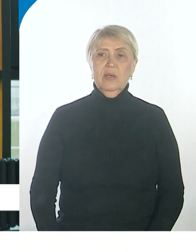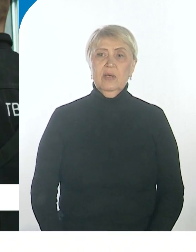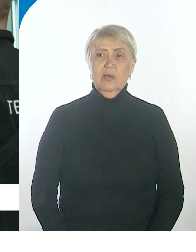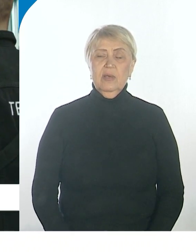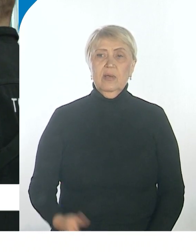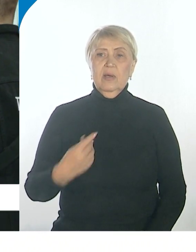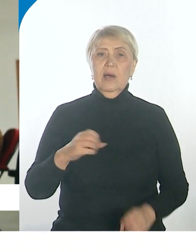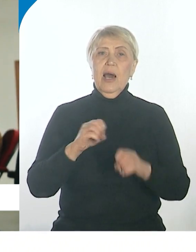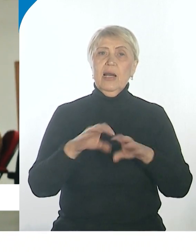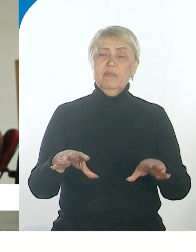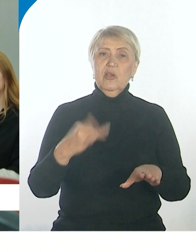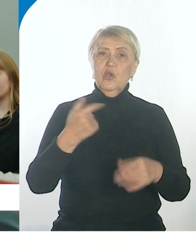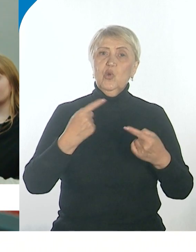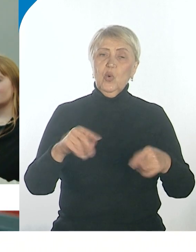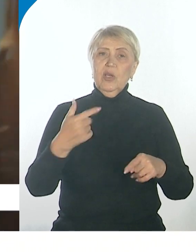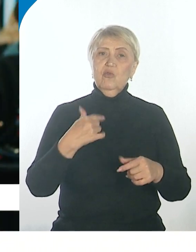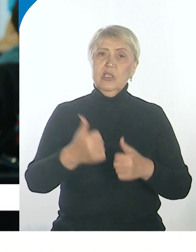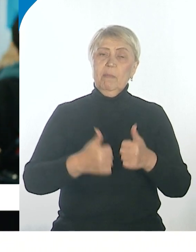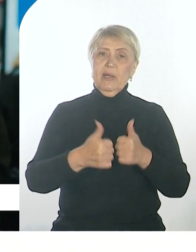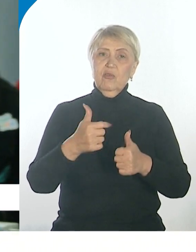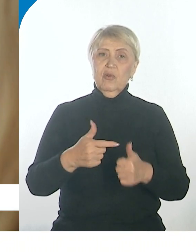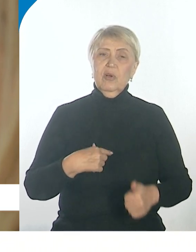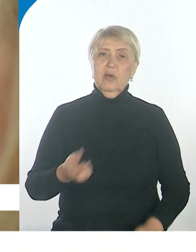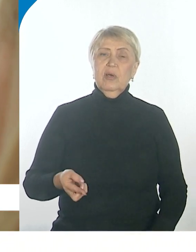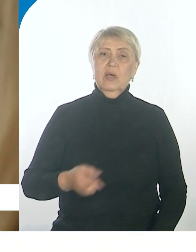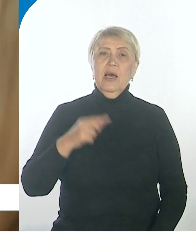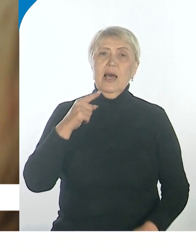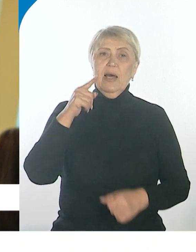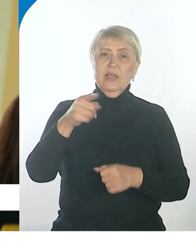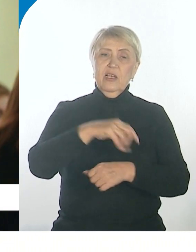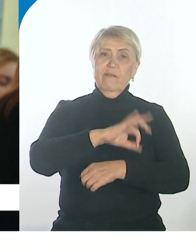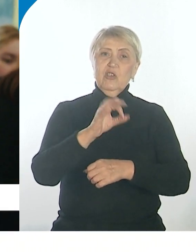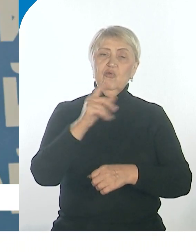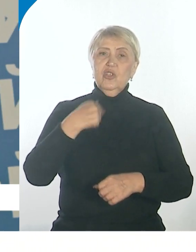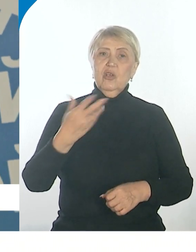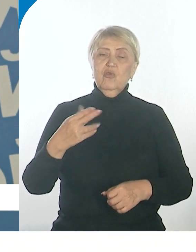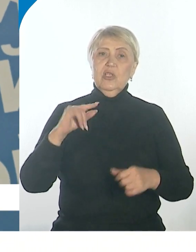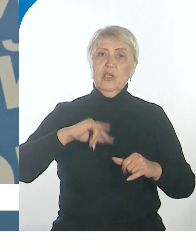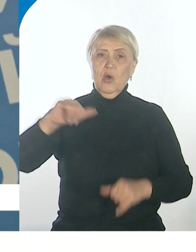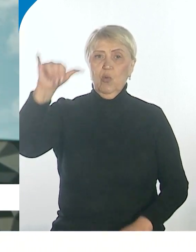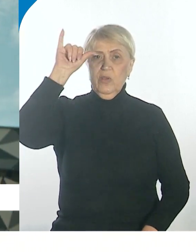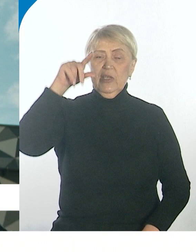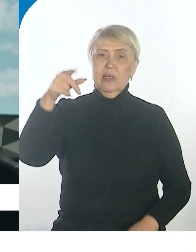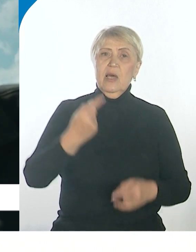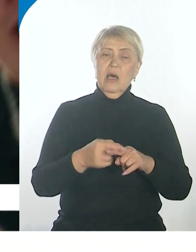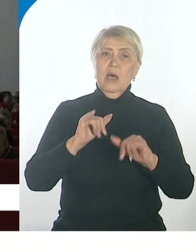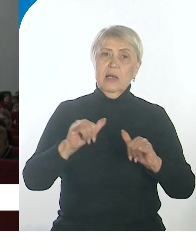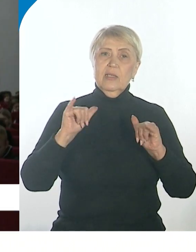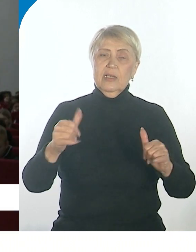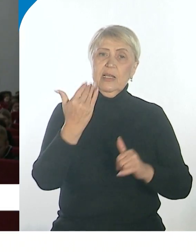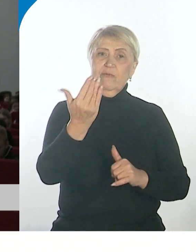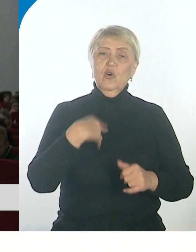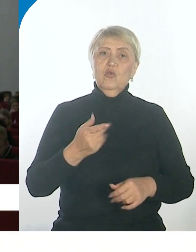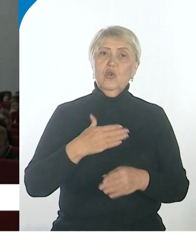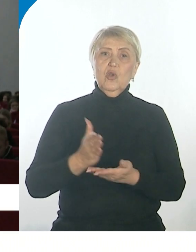и у других федеральных партнеров. Дальневосточный государственный университет путей сообщения является стартовой площадкой реализации проекта «Твой ход». И уже